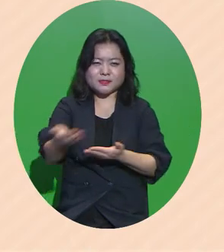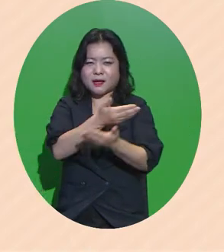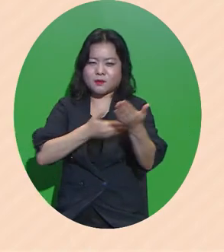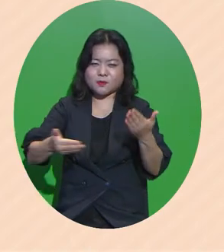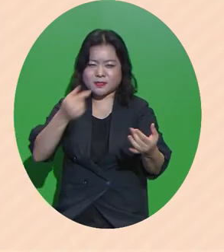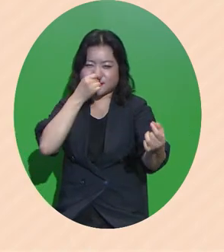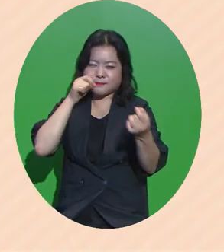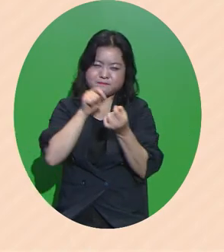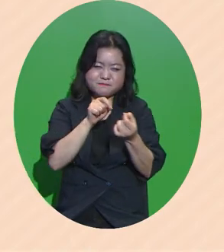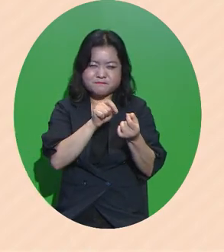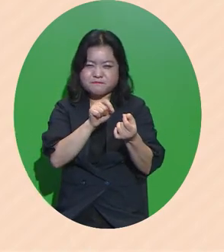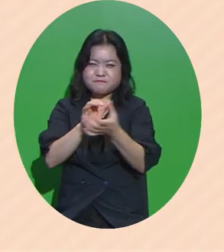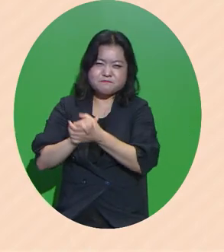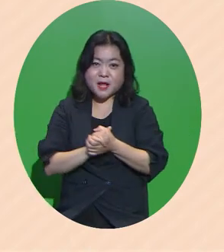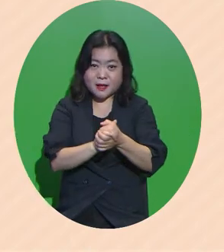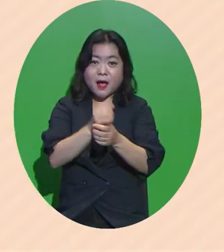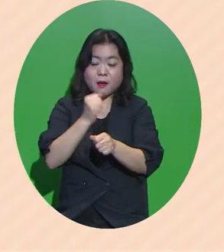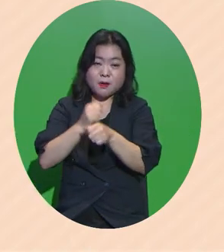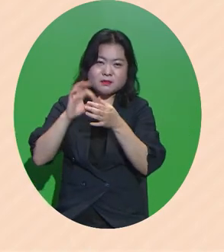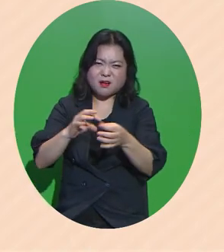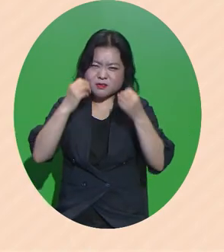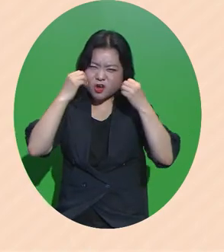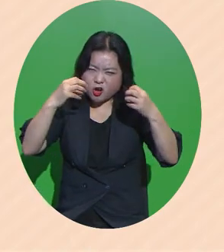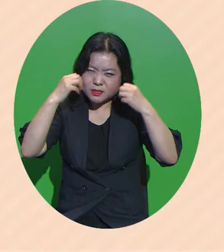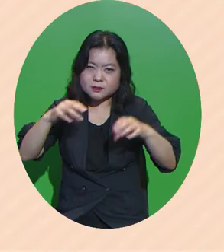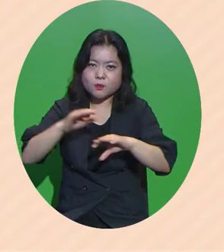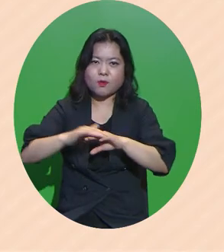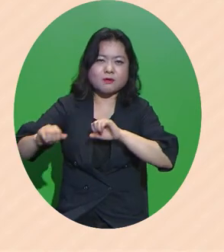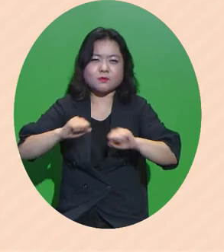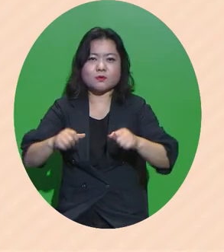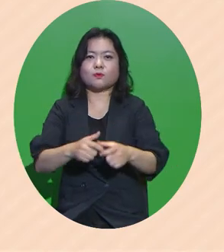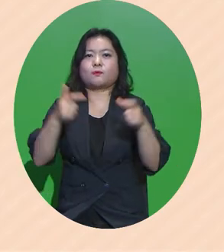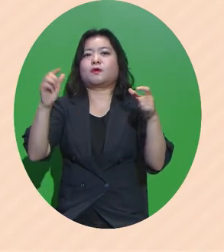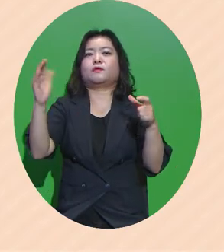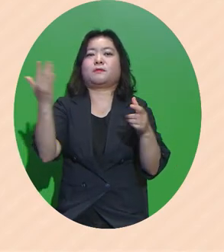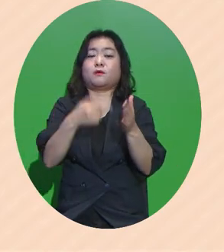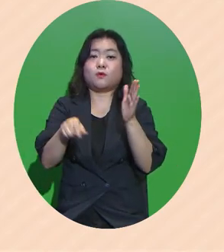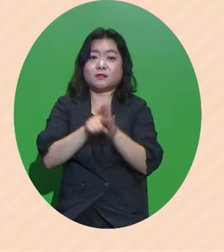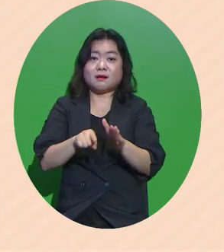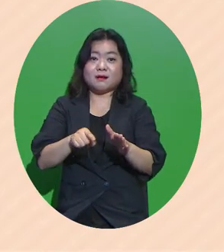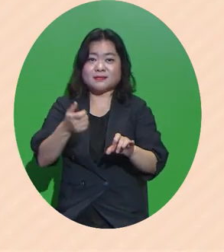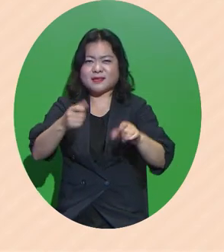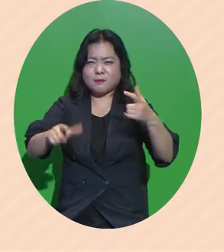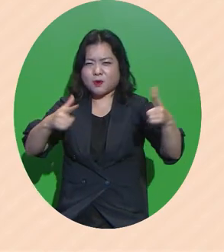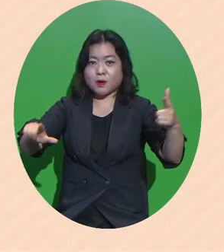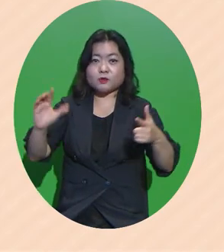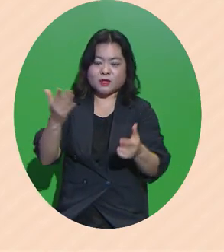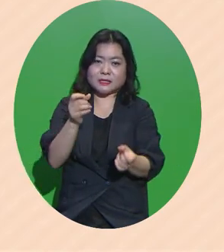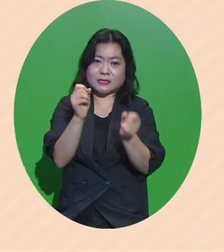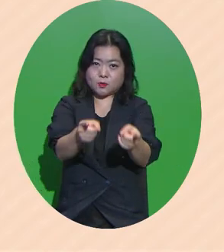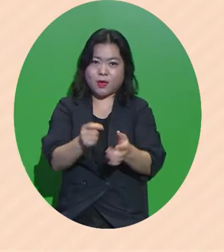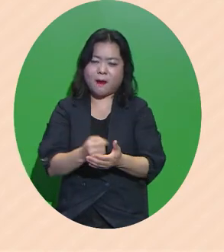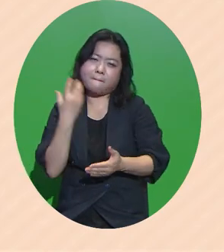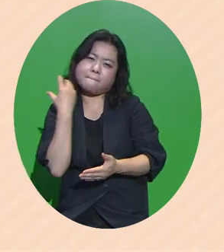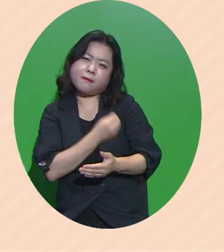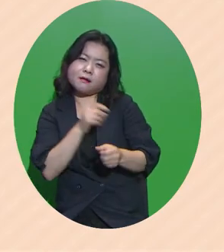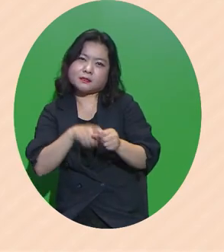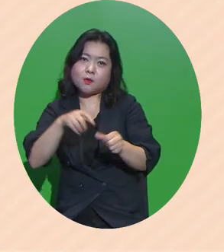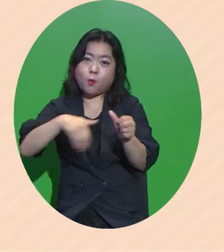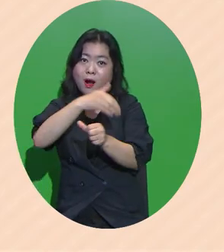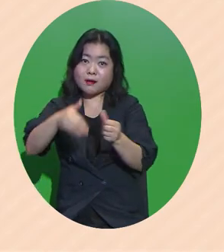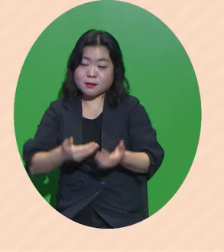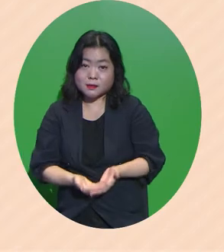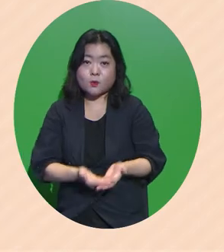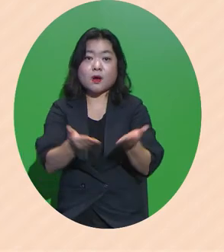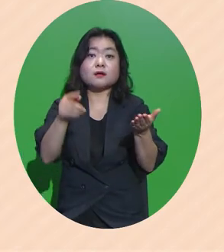긴밀하게 함으로써 혁신활동을 높여나가야 됩니다 이를 위해서는 차별화된 기회 그리고 매력적인 환경을